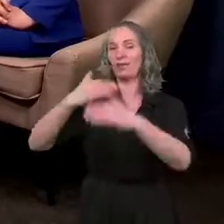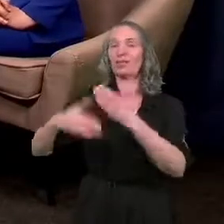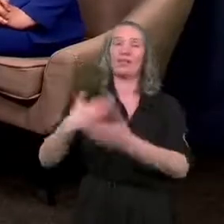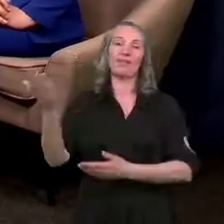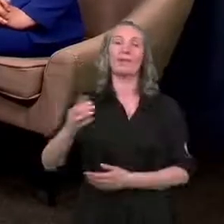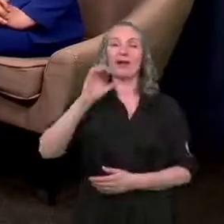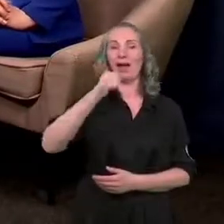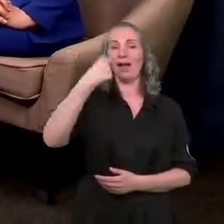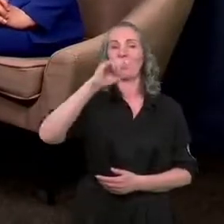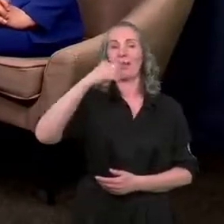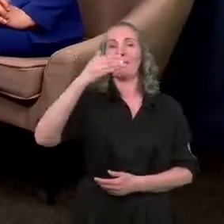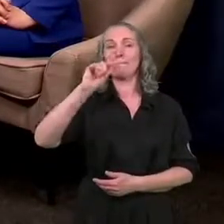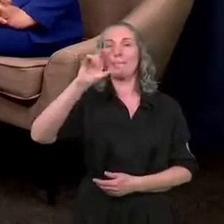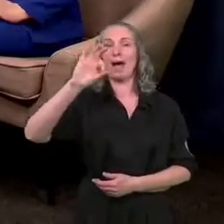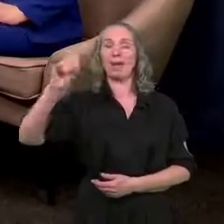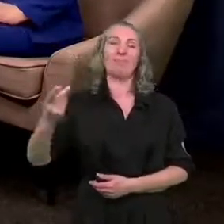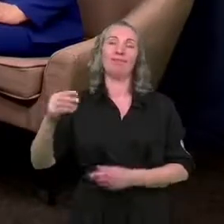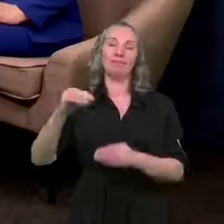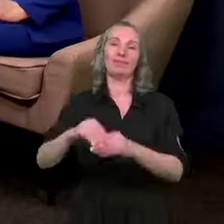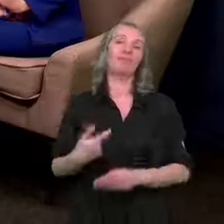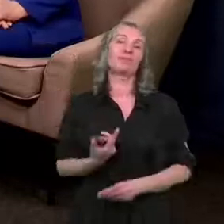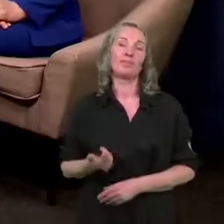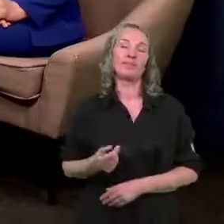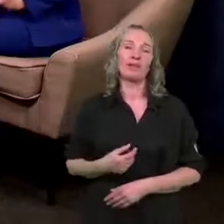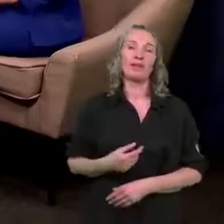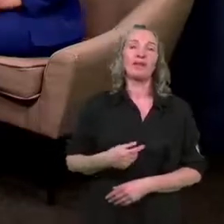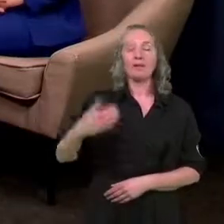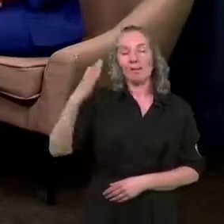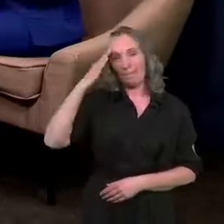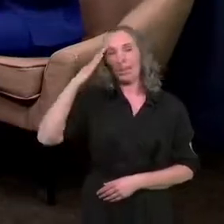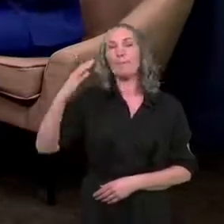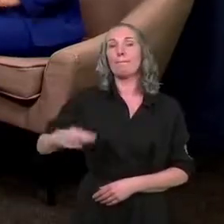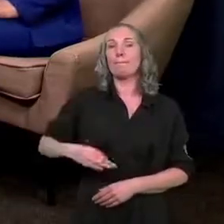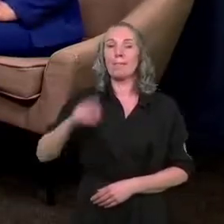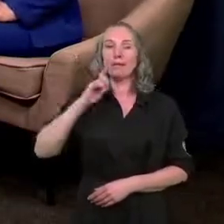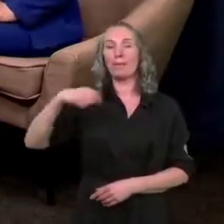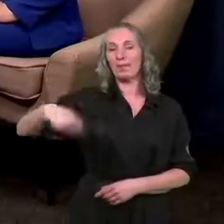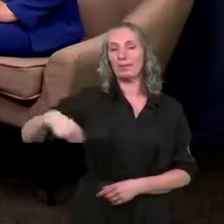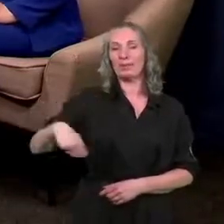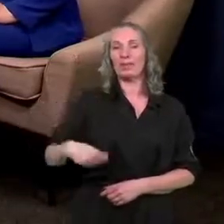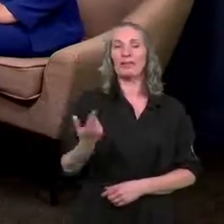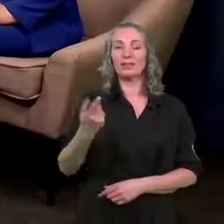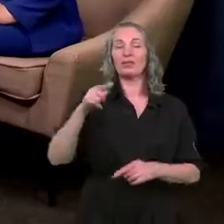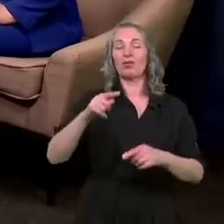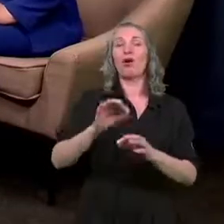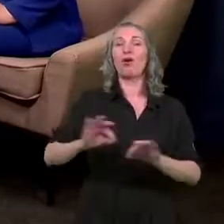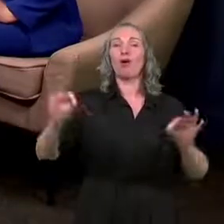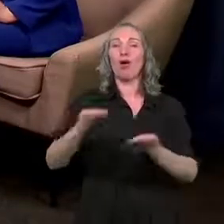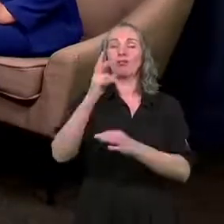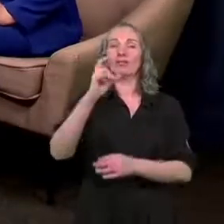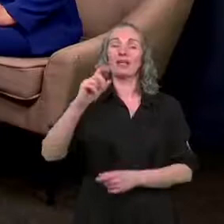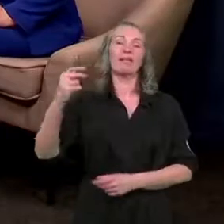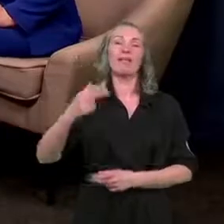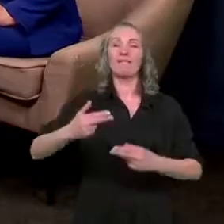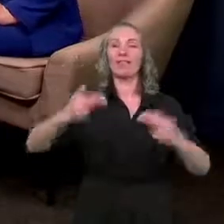za Damem Palmą włącznie. A propos miejmy nadzieję Panie Prezydencie, że ten zapowiadany koncert w